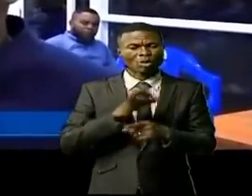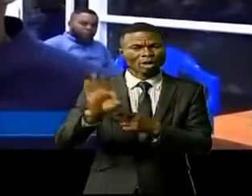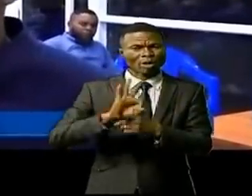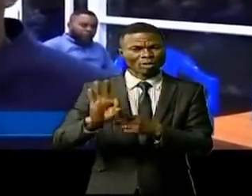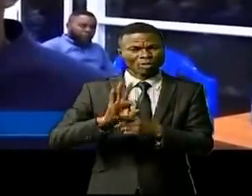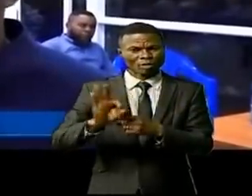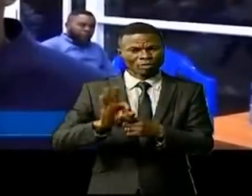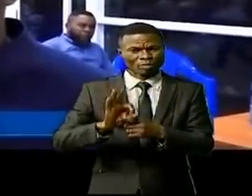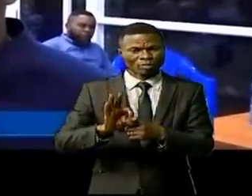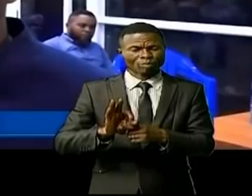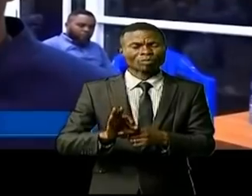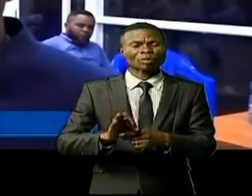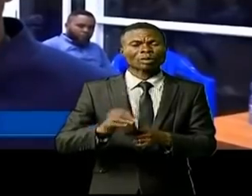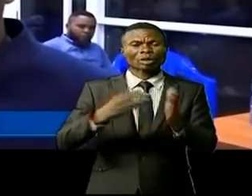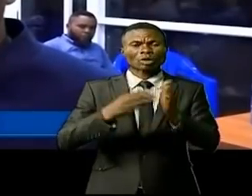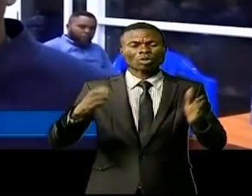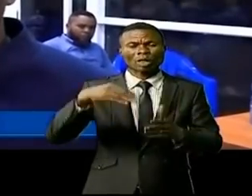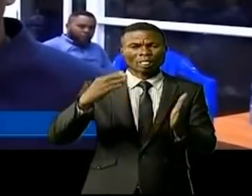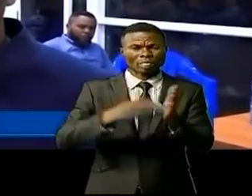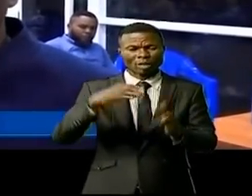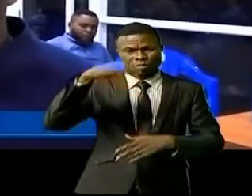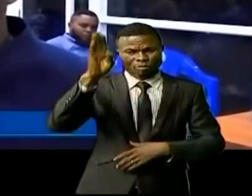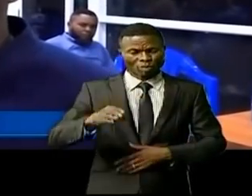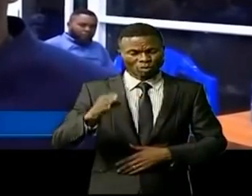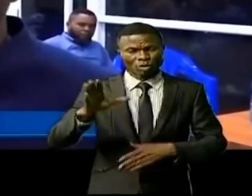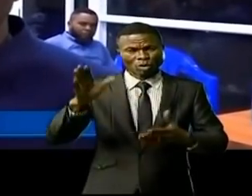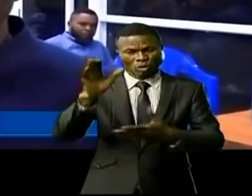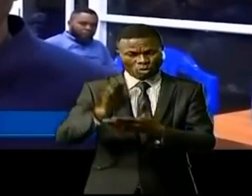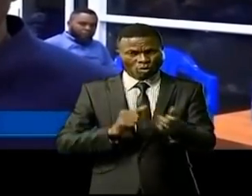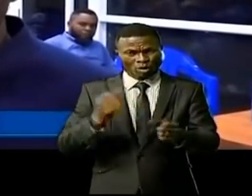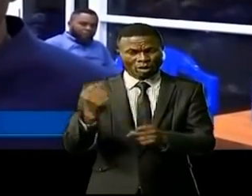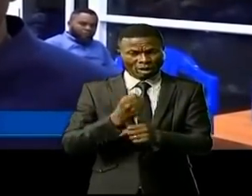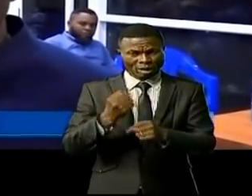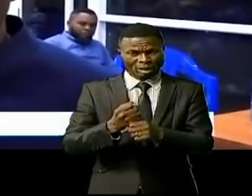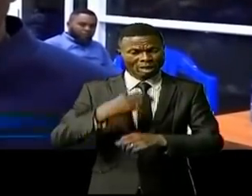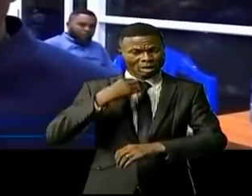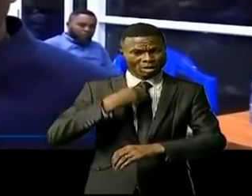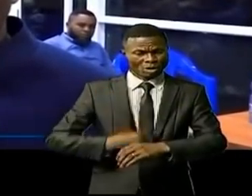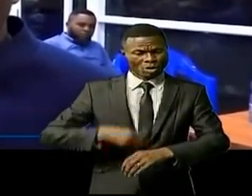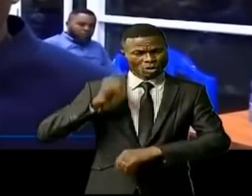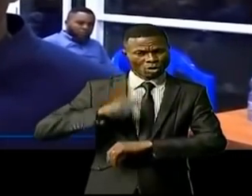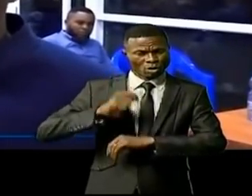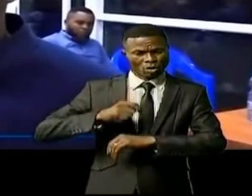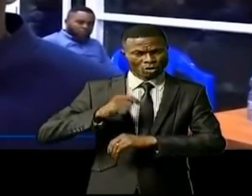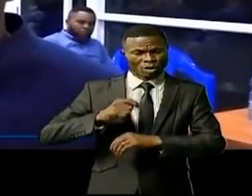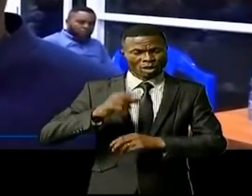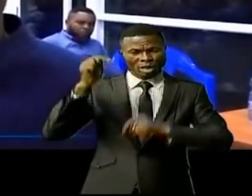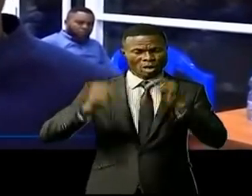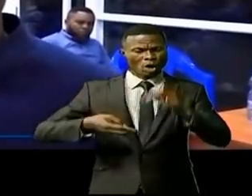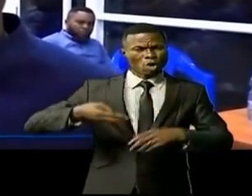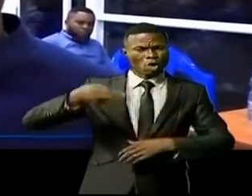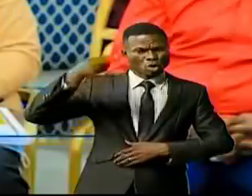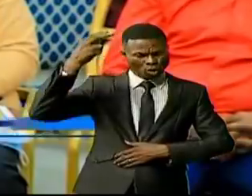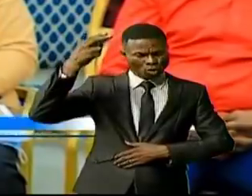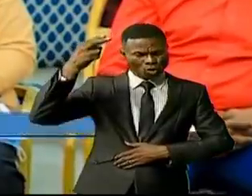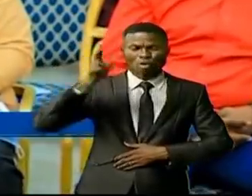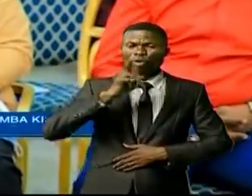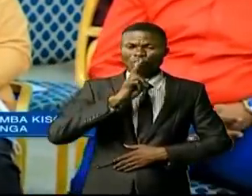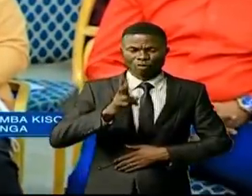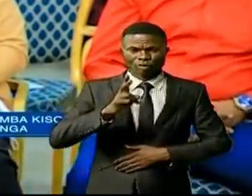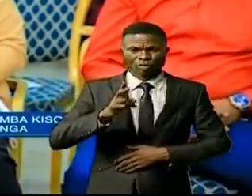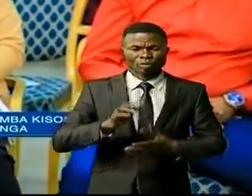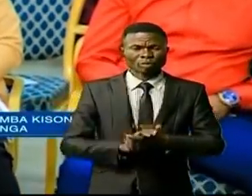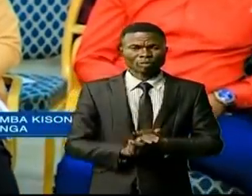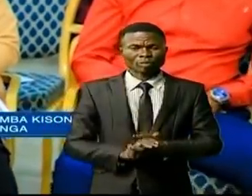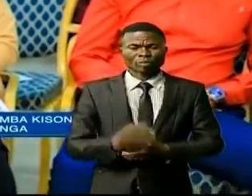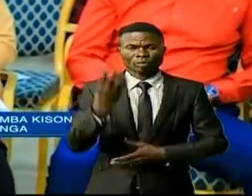à 99% et nous croyons mieux que la prestation de nos juristes sera à un niveau très élevé sur le terrain. Notons que